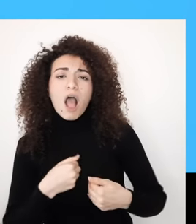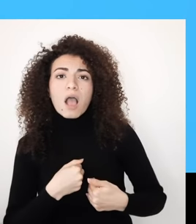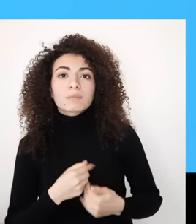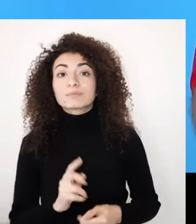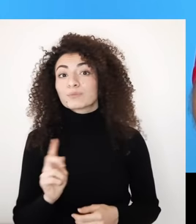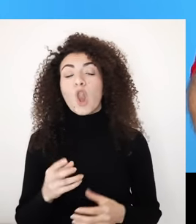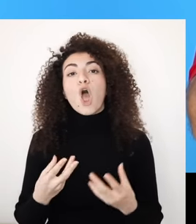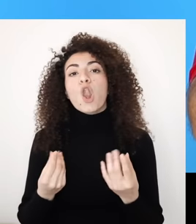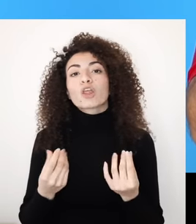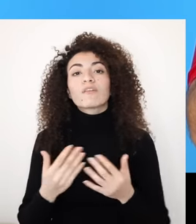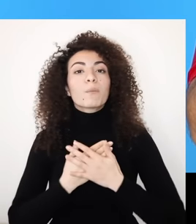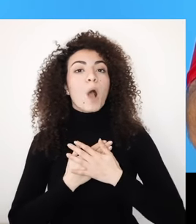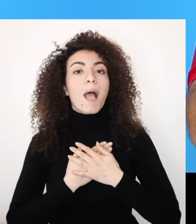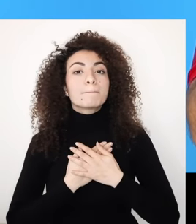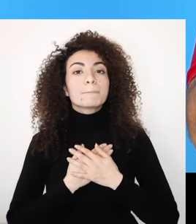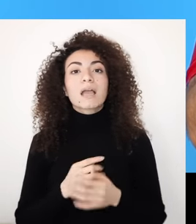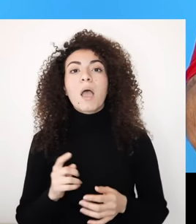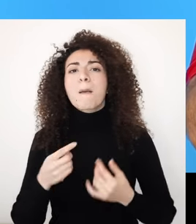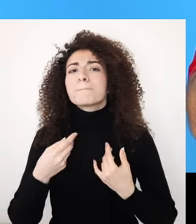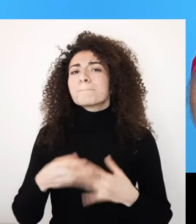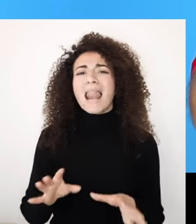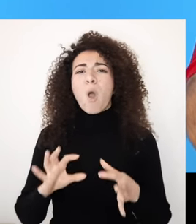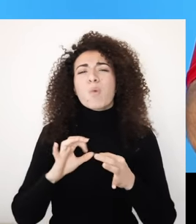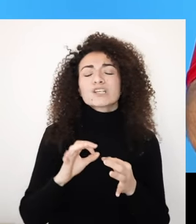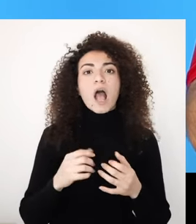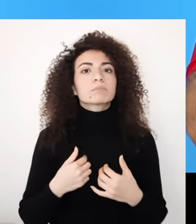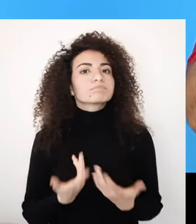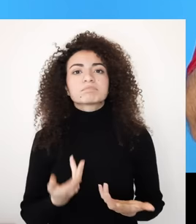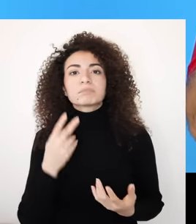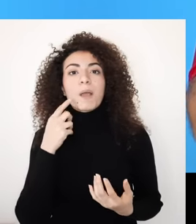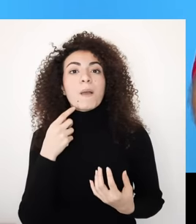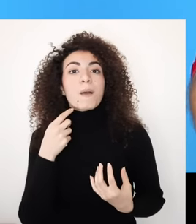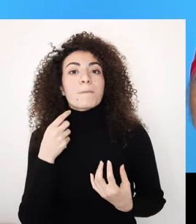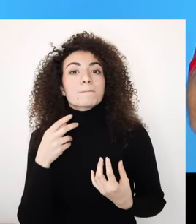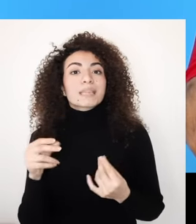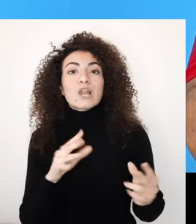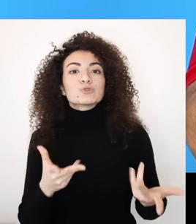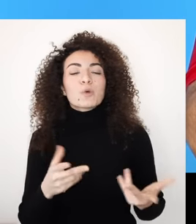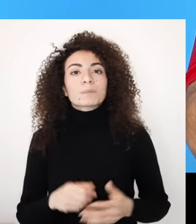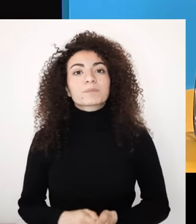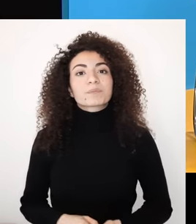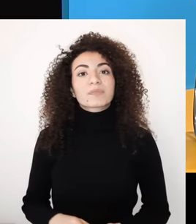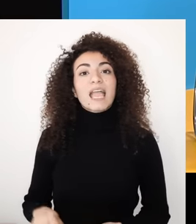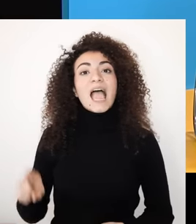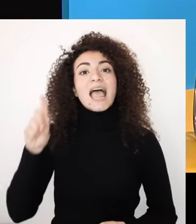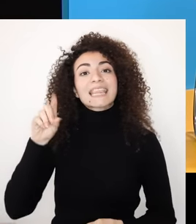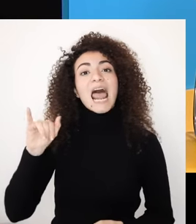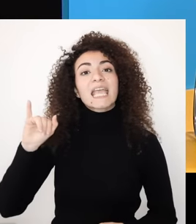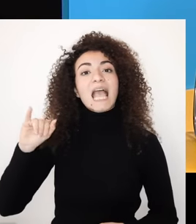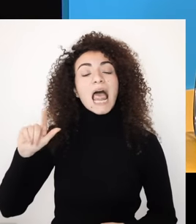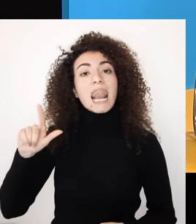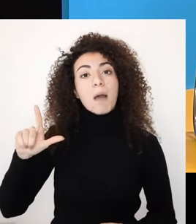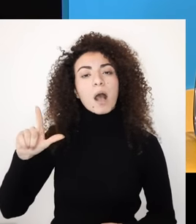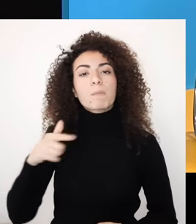اللطف المحب فبينطوي على مشاعر عامة من اللي ود لنفسنا والآخرين دون وجود ضروري لمعاناة بيقول دالاي